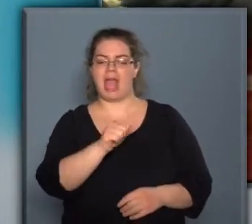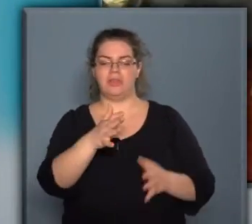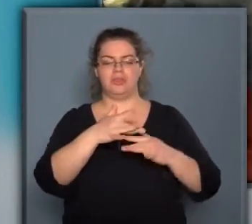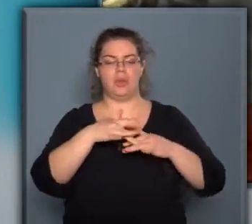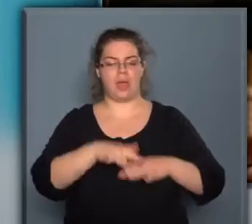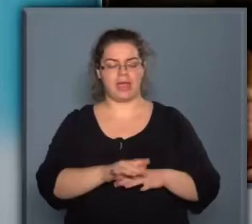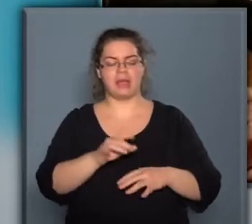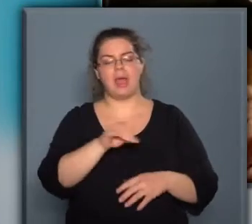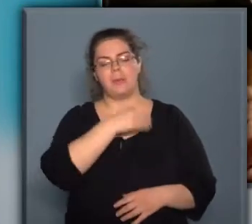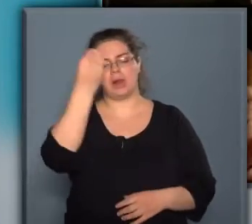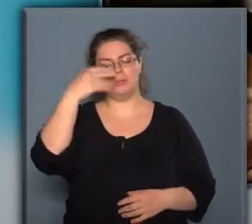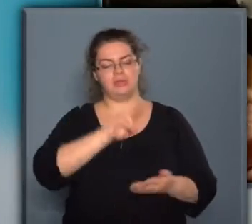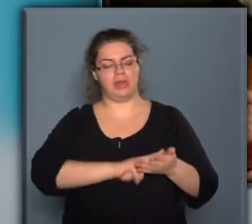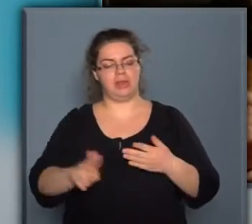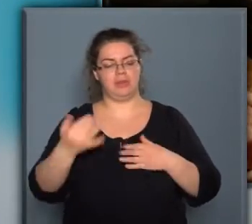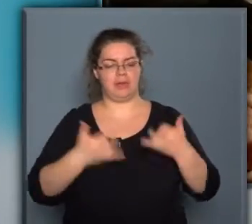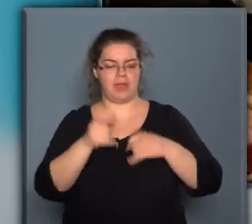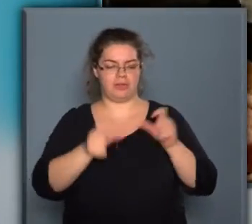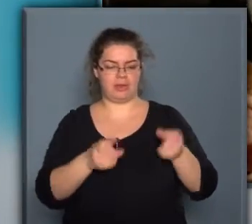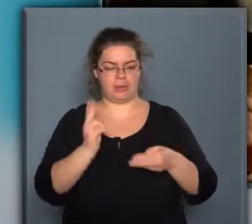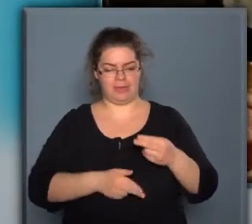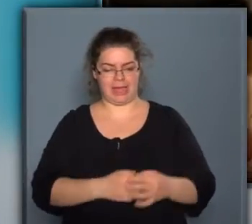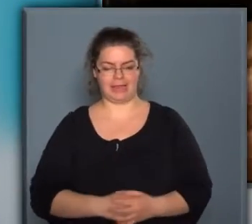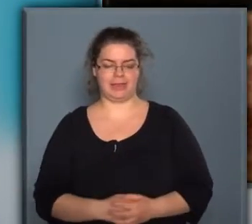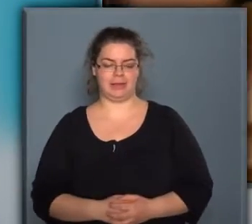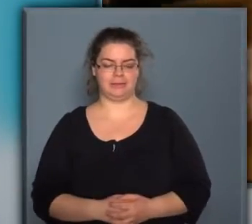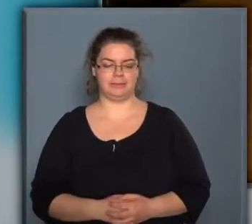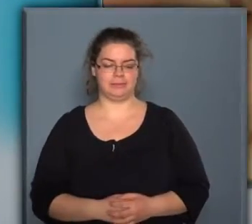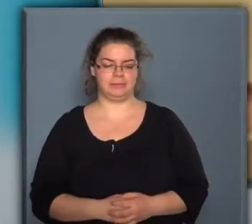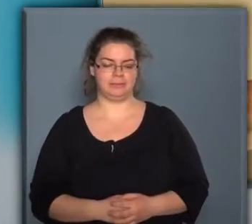első helyen pedig a polgármesteri hivatal versenyzői végeztek.